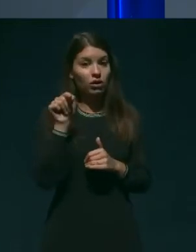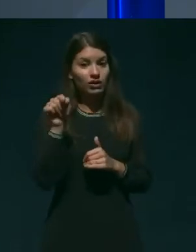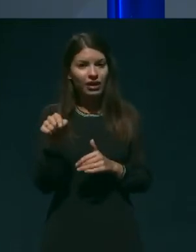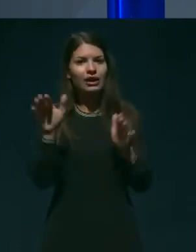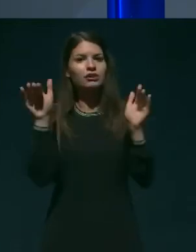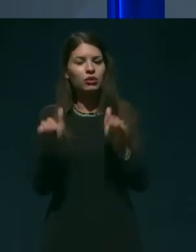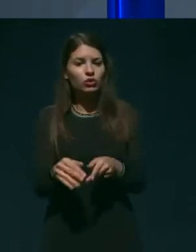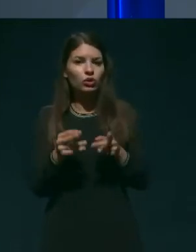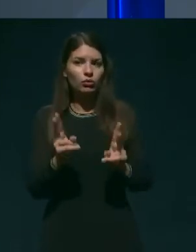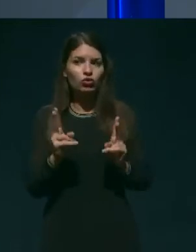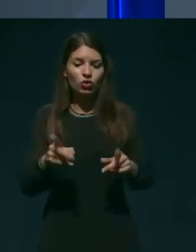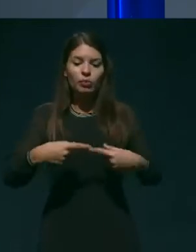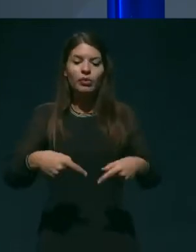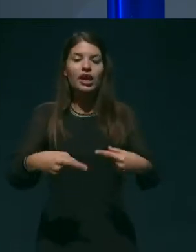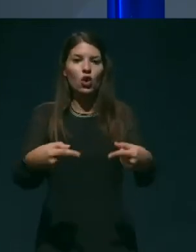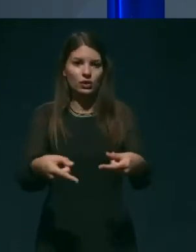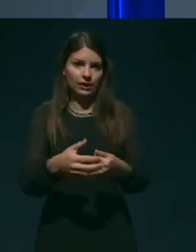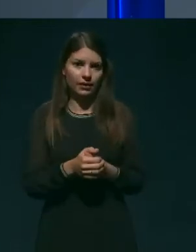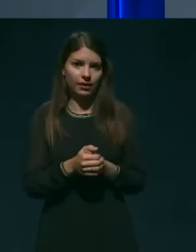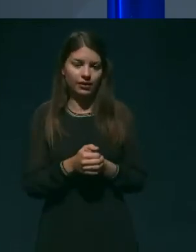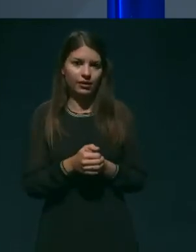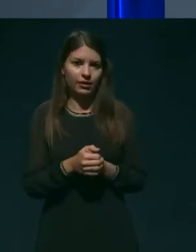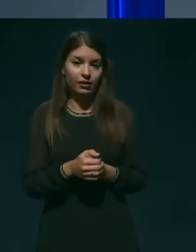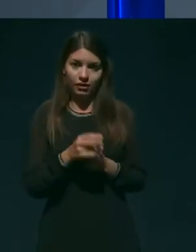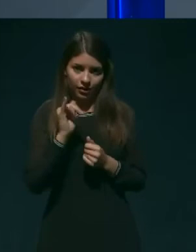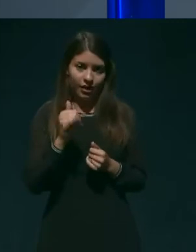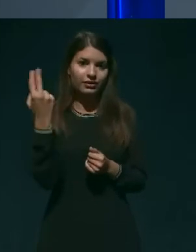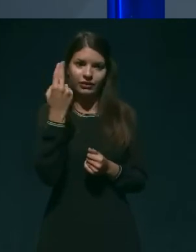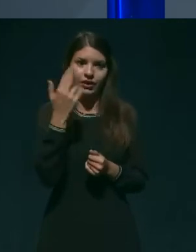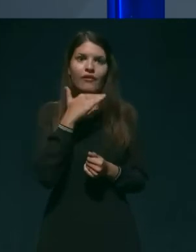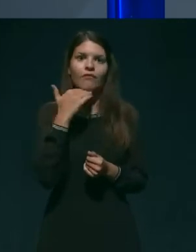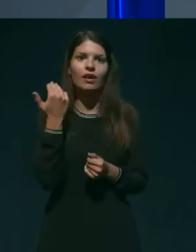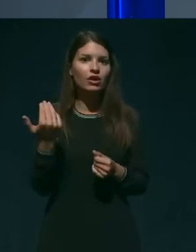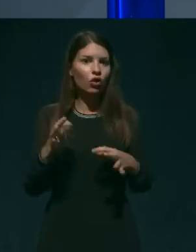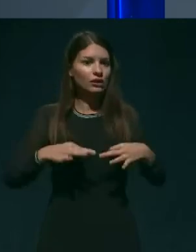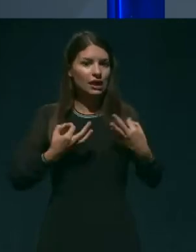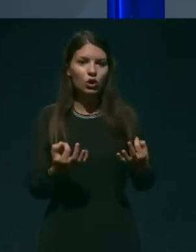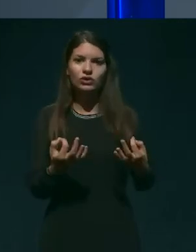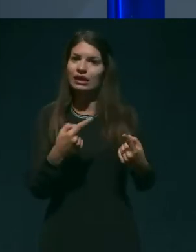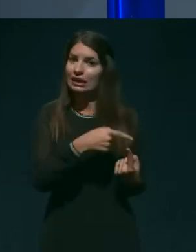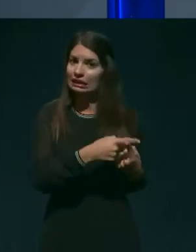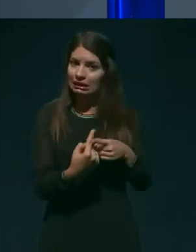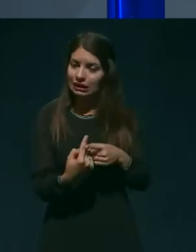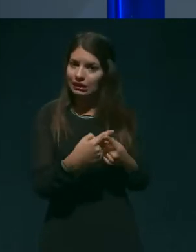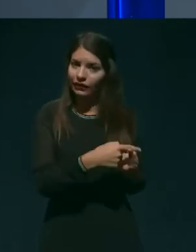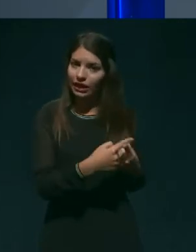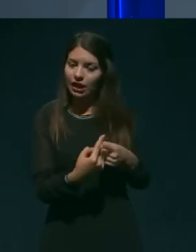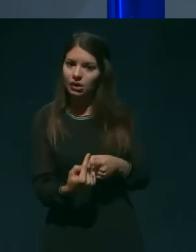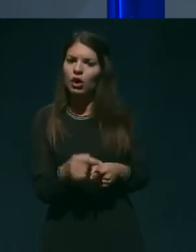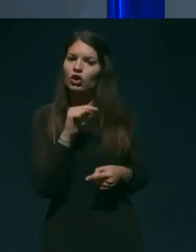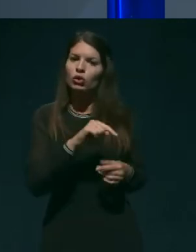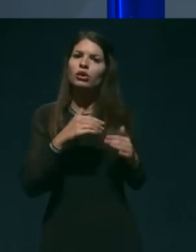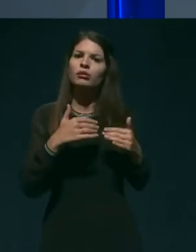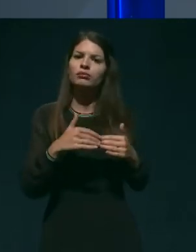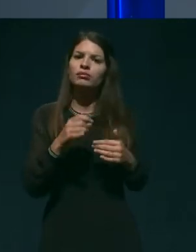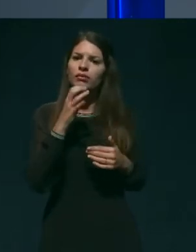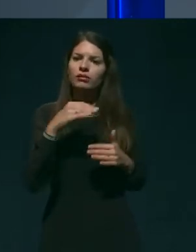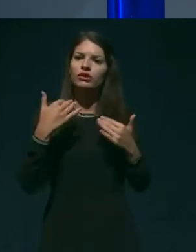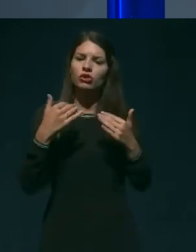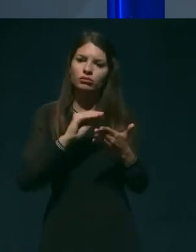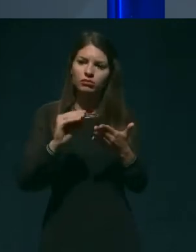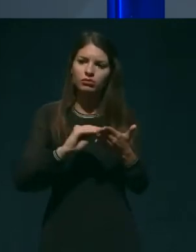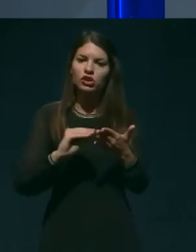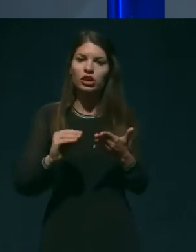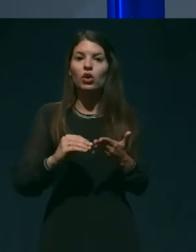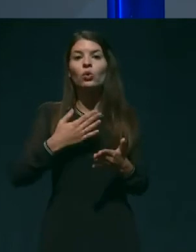prenosa virusa, skratka obstajajo seveda zdravstvena tveganja, ki jih naslavlja, jo navodila Nacionalnega